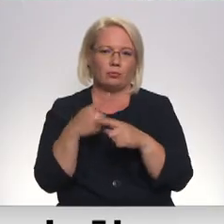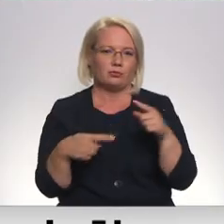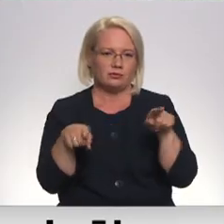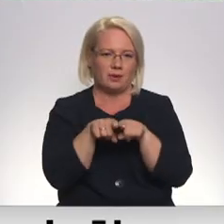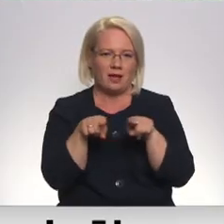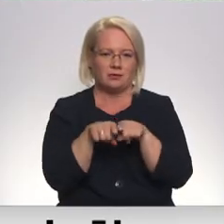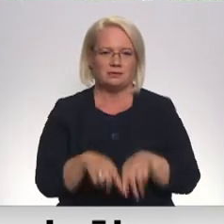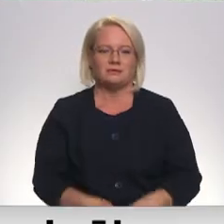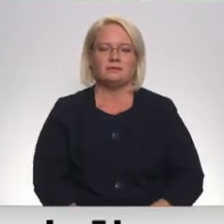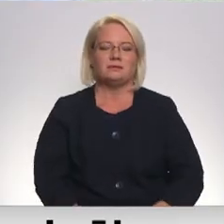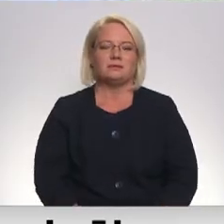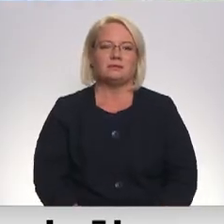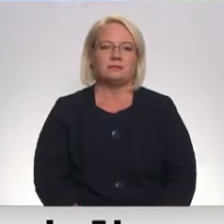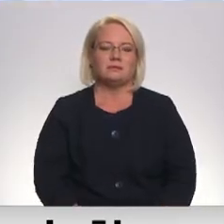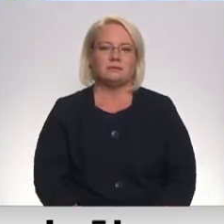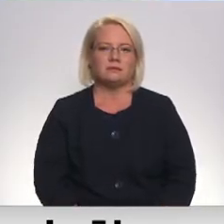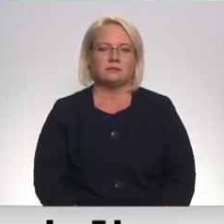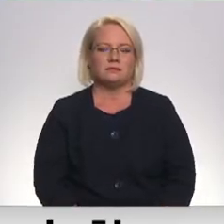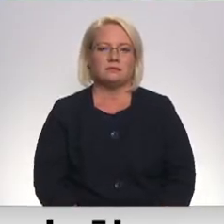Sanita Liepiņa, ģirds Grēnovicis, TV9, Pakalni.